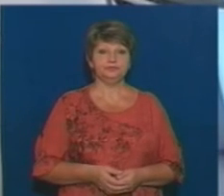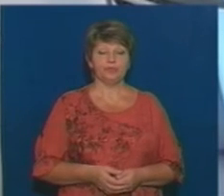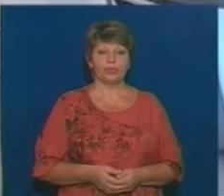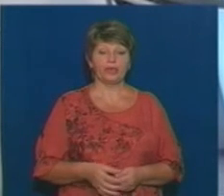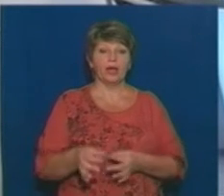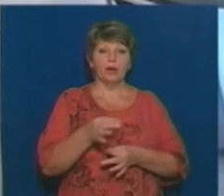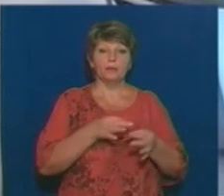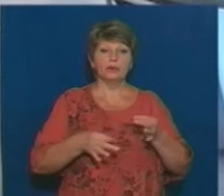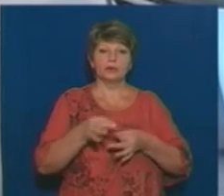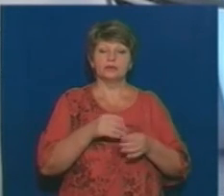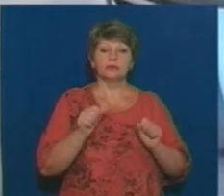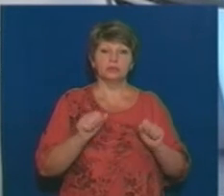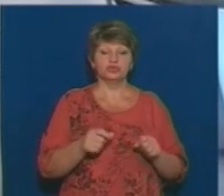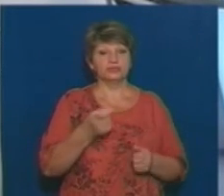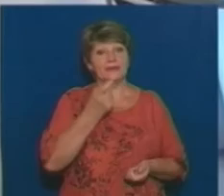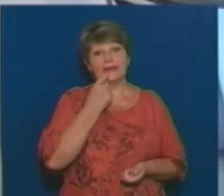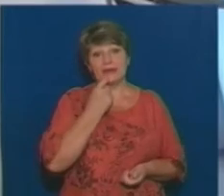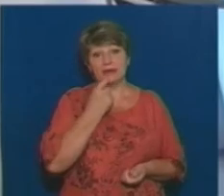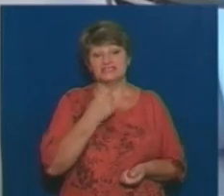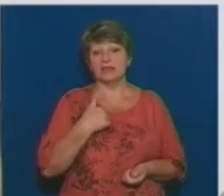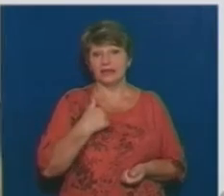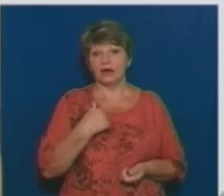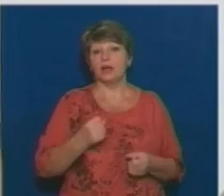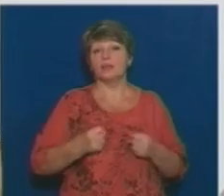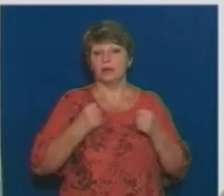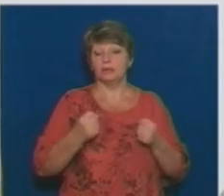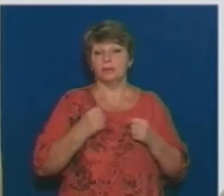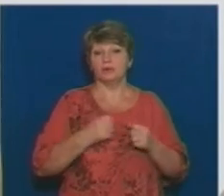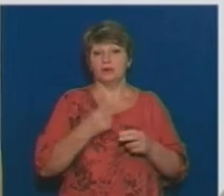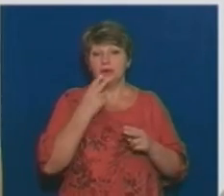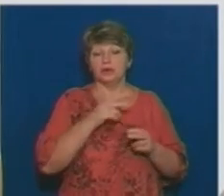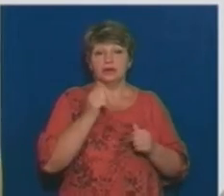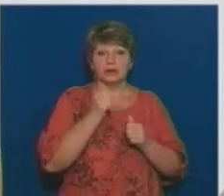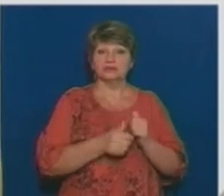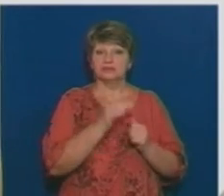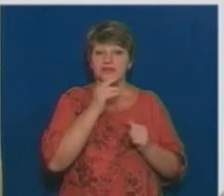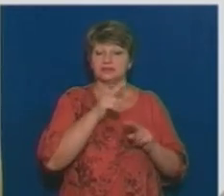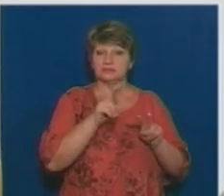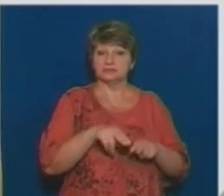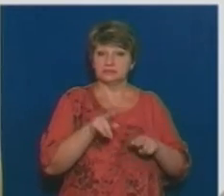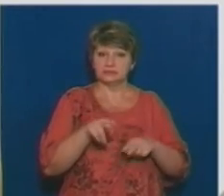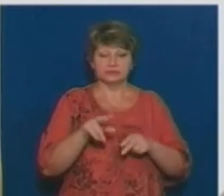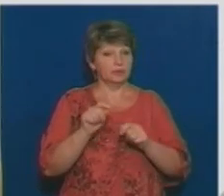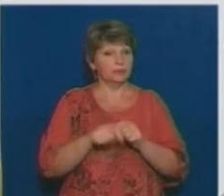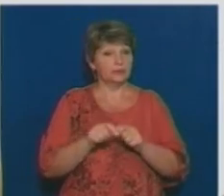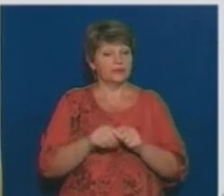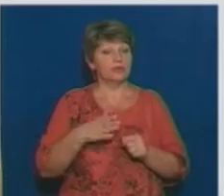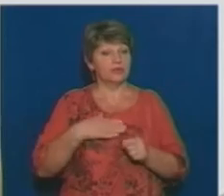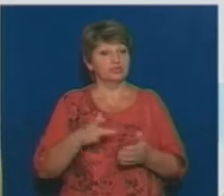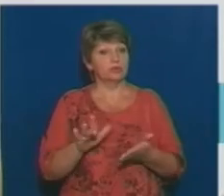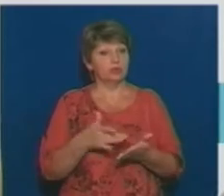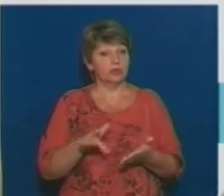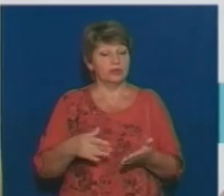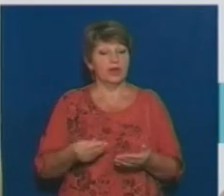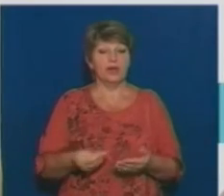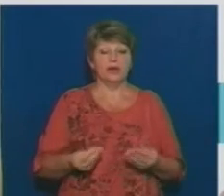можу лише, наприклад, яйця. Я намагаюся десь періодично досліджувати, і я прошу нашу бухгалтерію, для того, щоб вони виявляли,